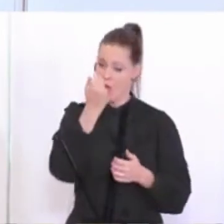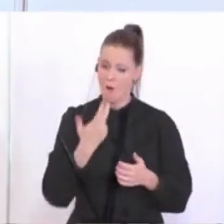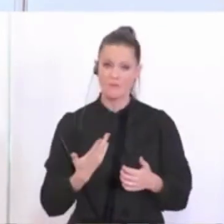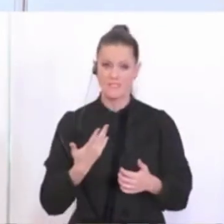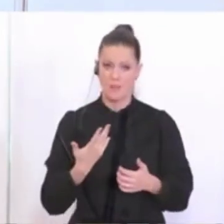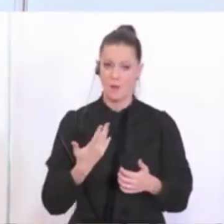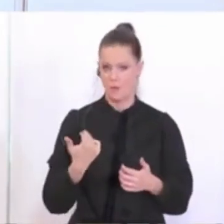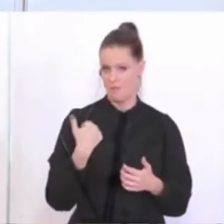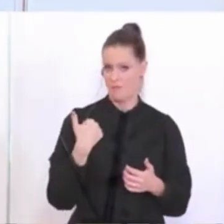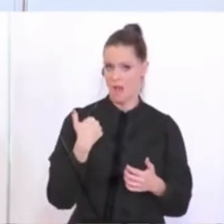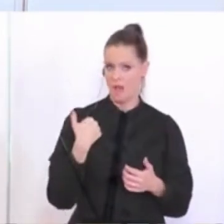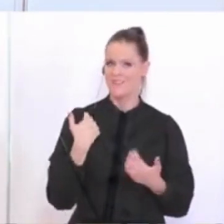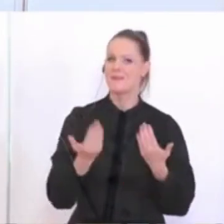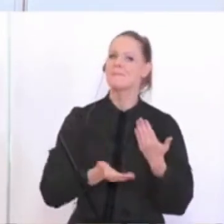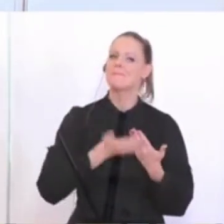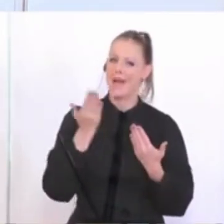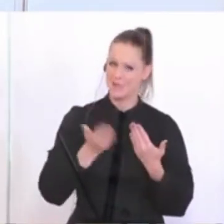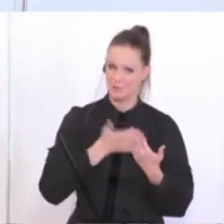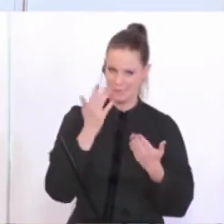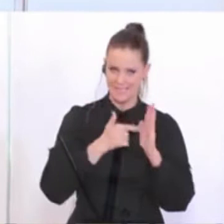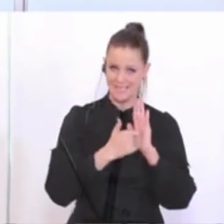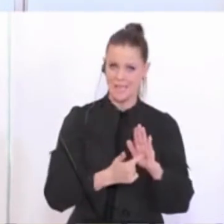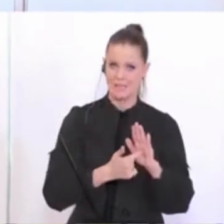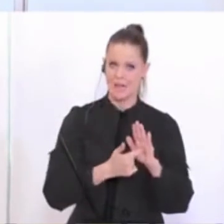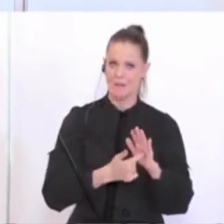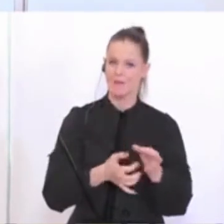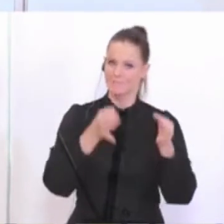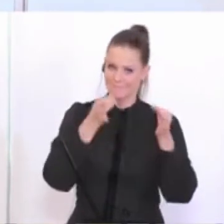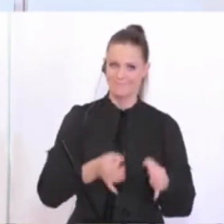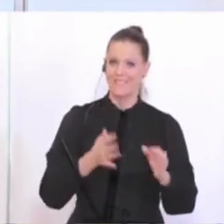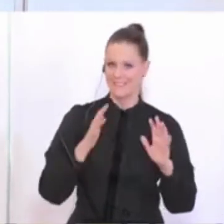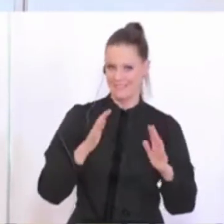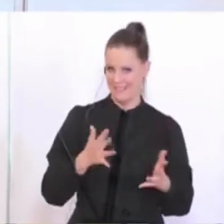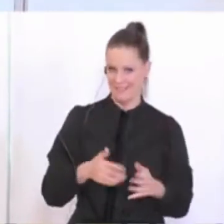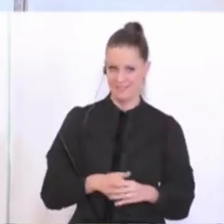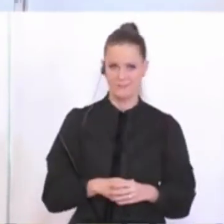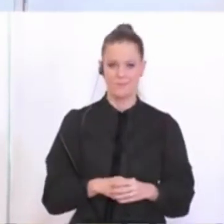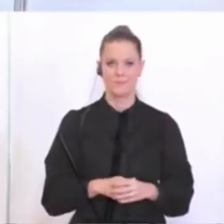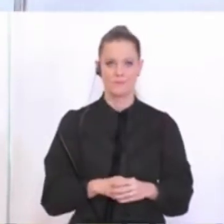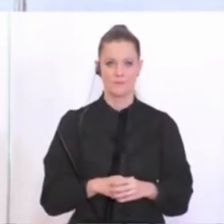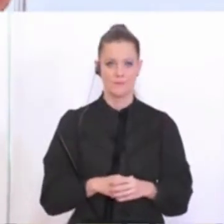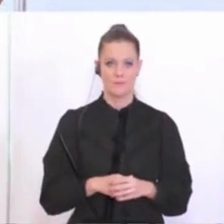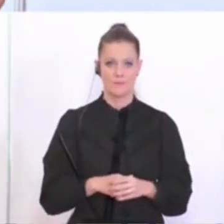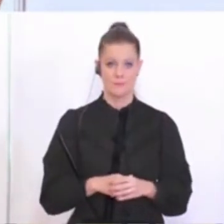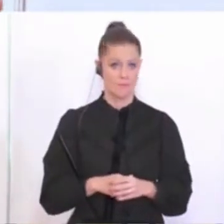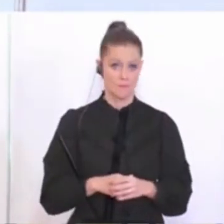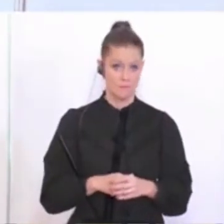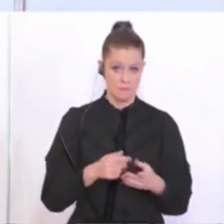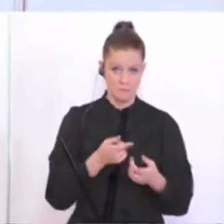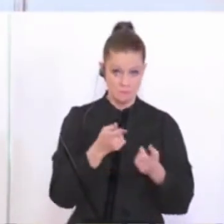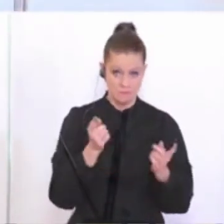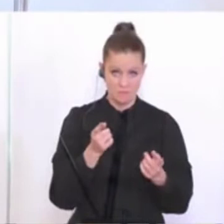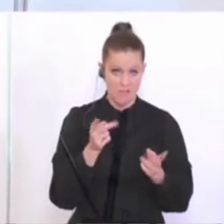zwar eine beispielhafte ist, aber keine endgültige. Man glaubt ja gar nicht, was man alles übersehen kann.